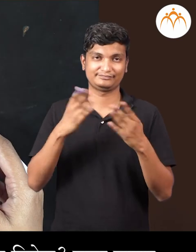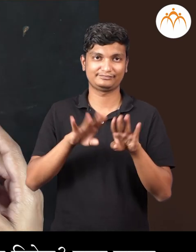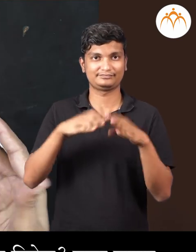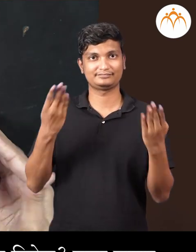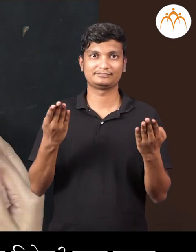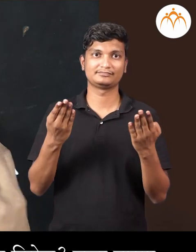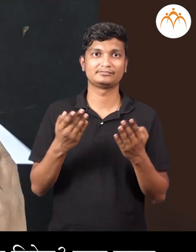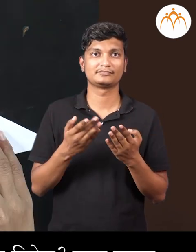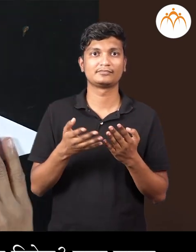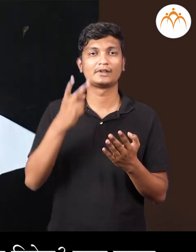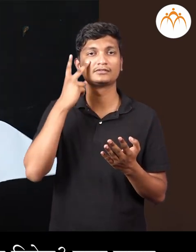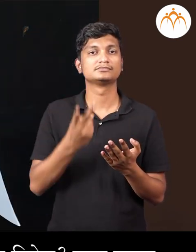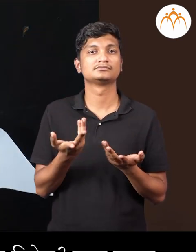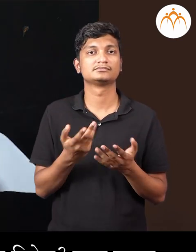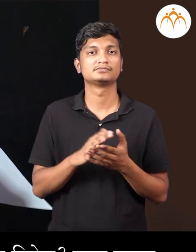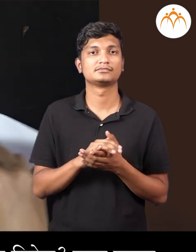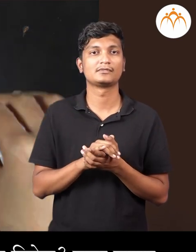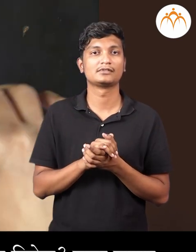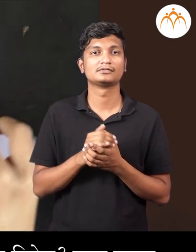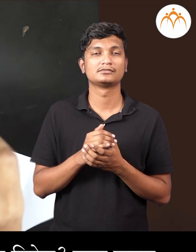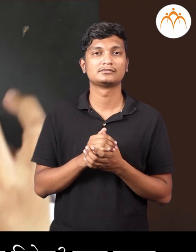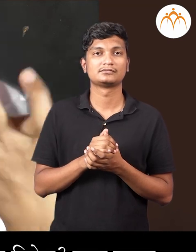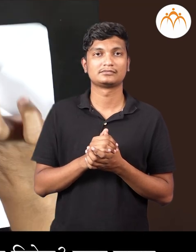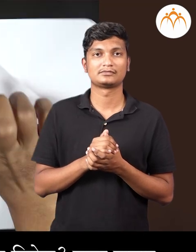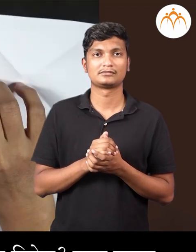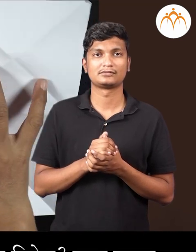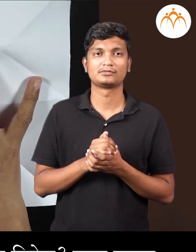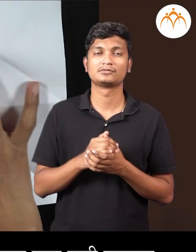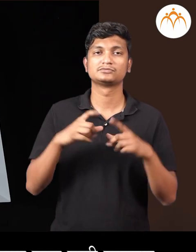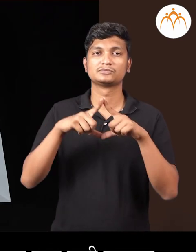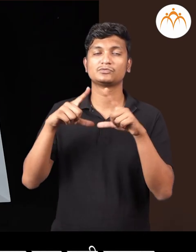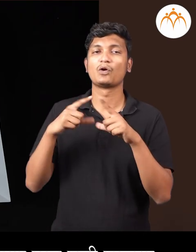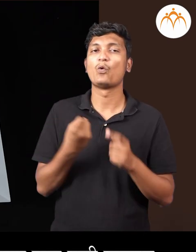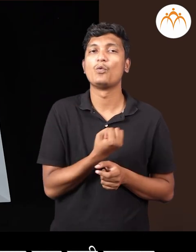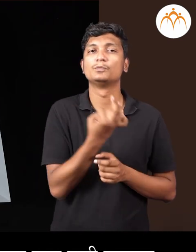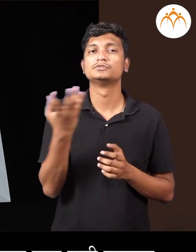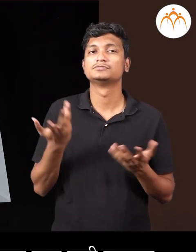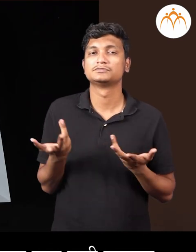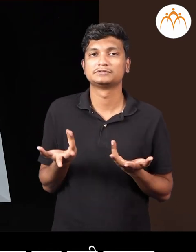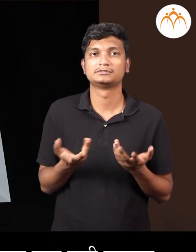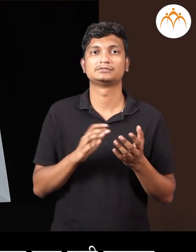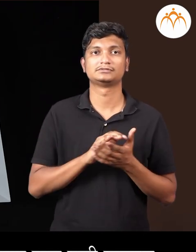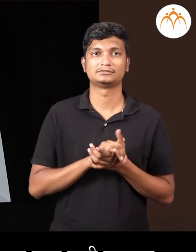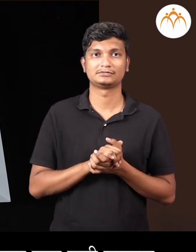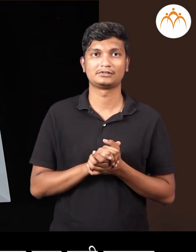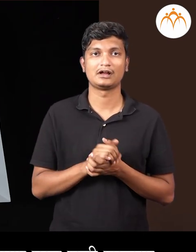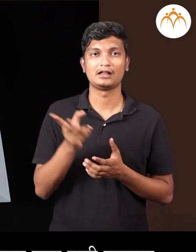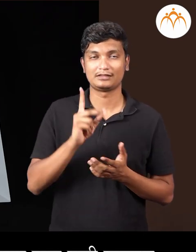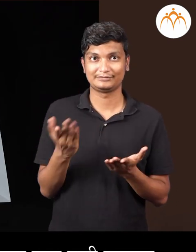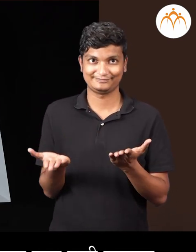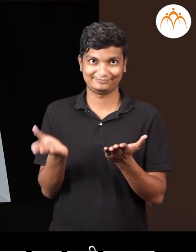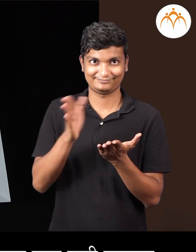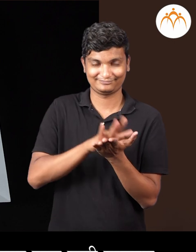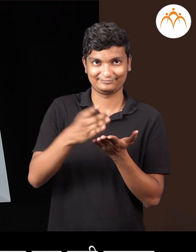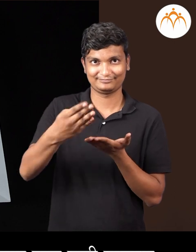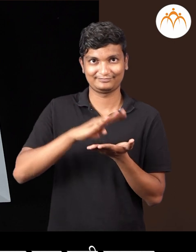मी उलगडद गेलो, तर काई दिसेल? चला, बगुया, मोजाबर किती त्रिकोण देशतायत्ते, आपन